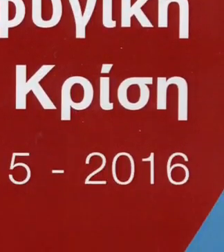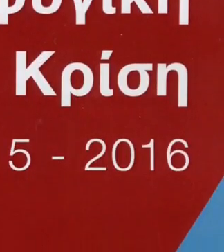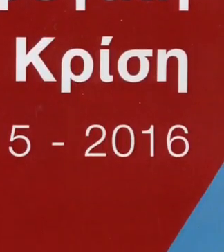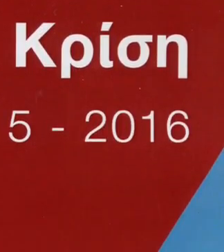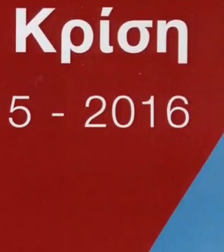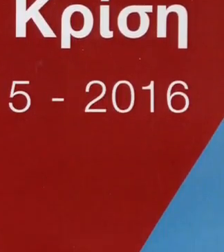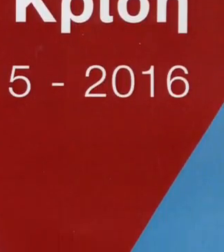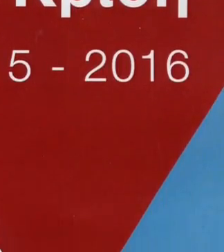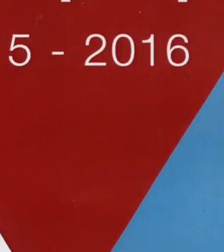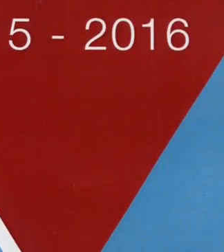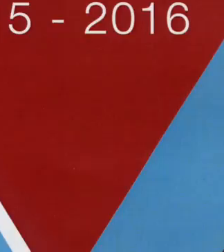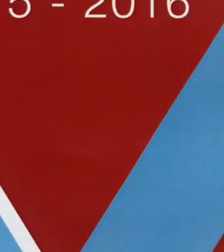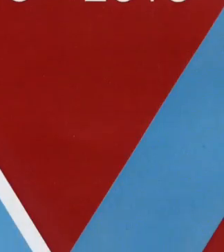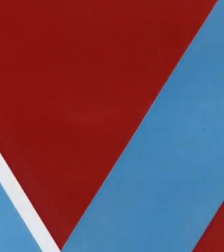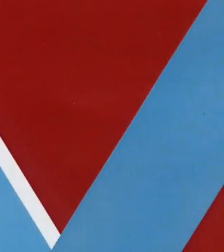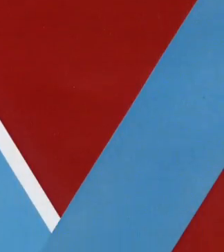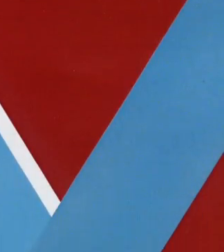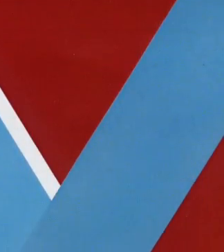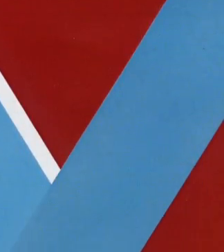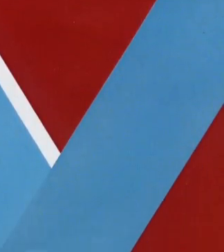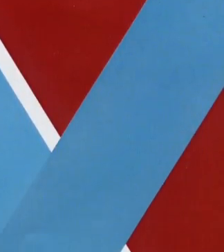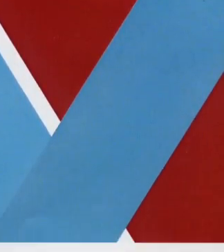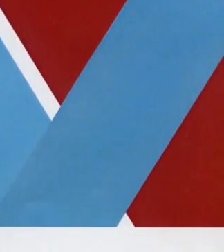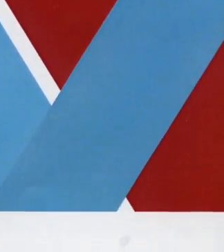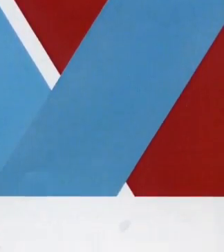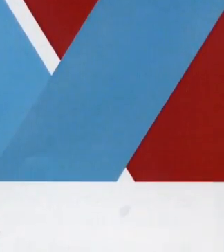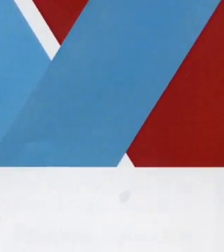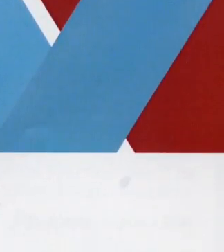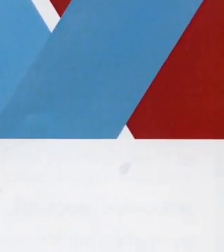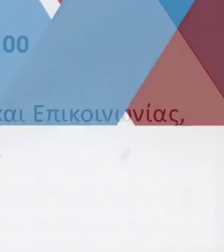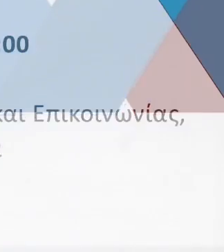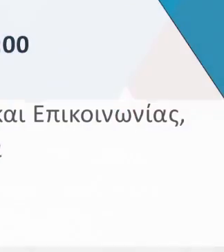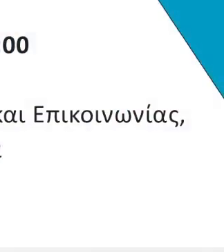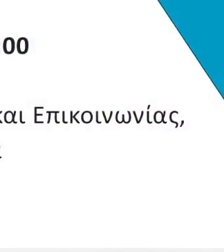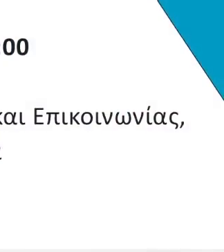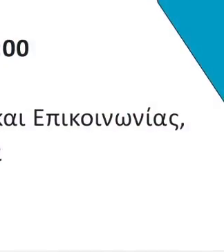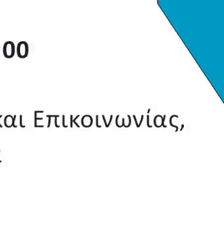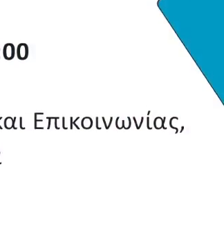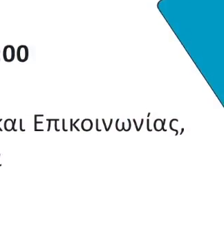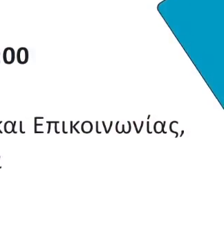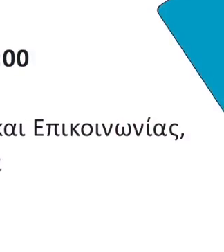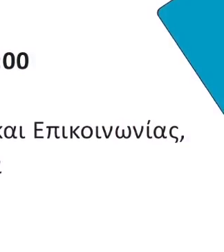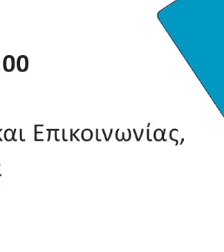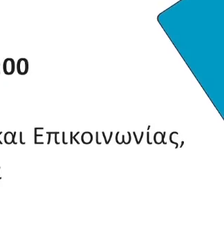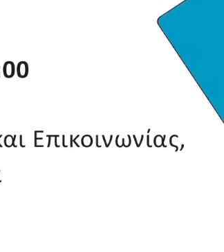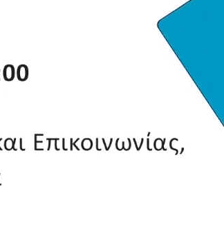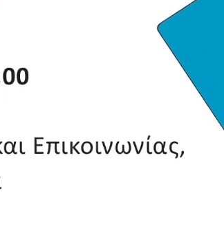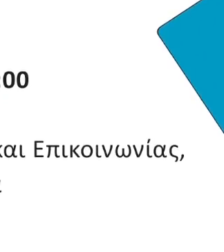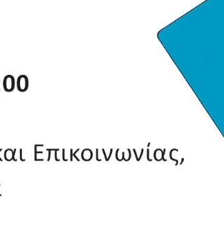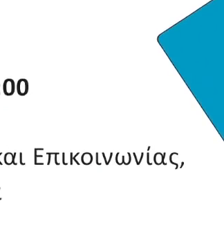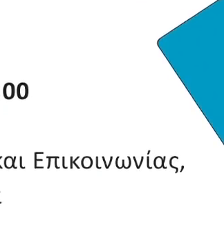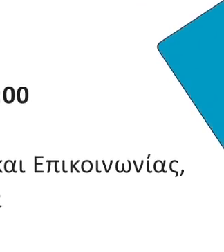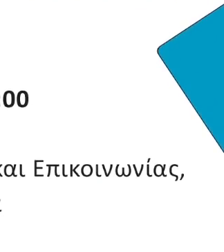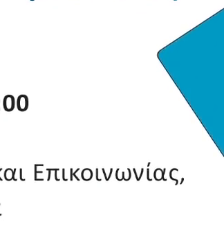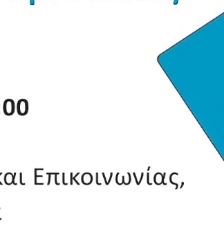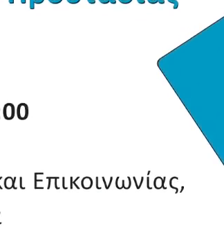ημερίδα με θέμα η Ελλάδα ενώπιον Διεθνών Οργάνων Προστασίας Δικαιωμάτων του Ανθρώπου, που πραγματοποιήθηκε στη Γενική